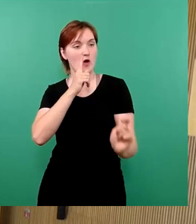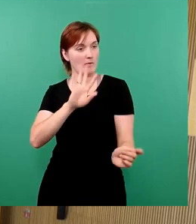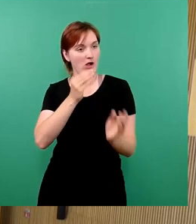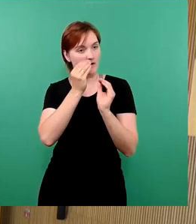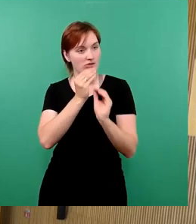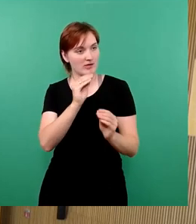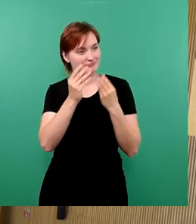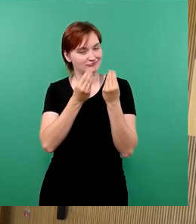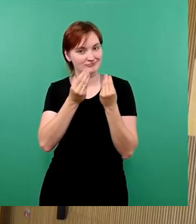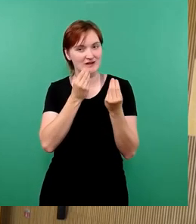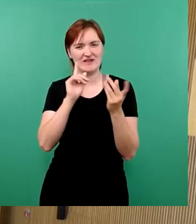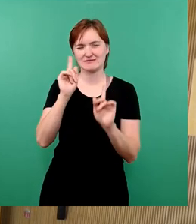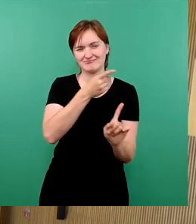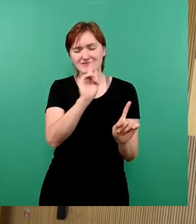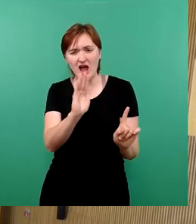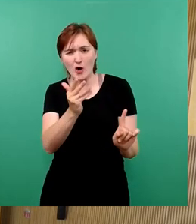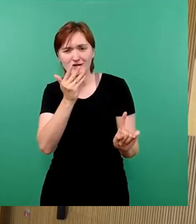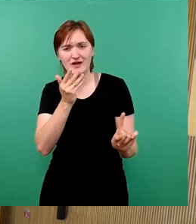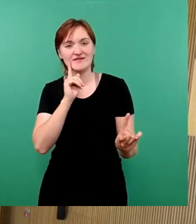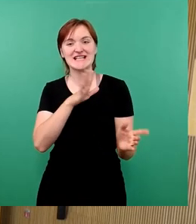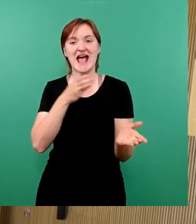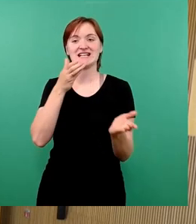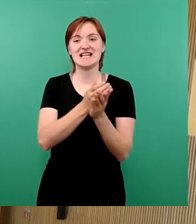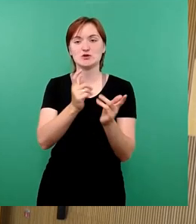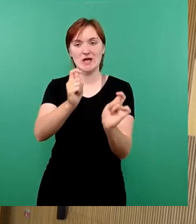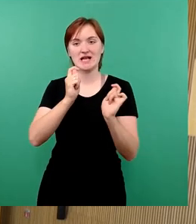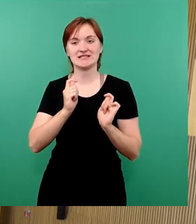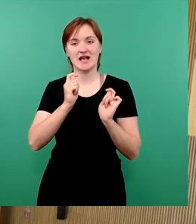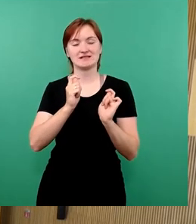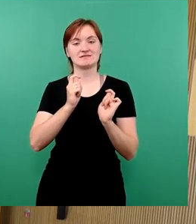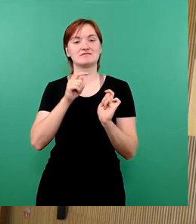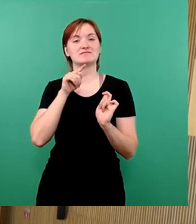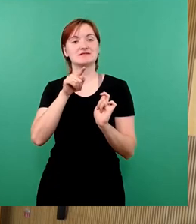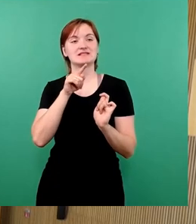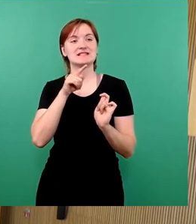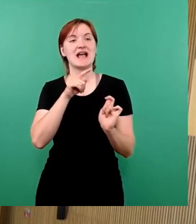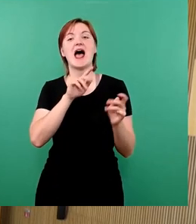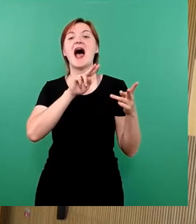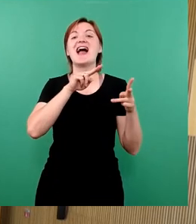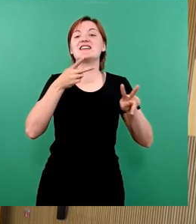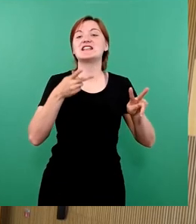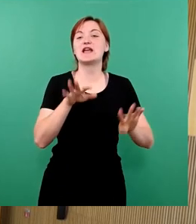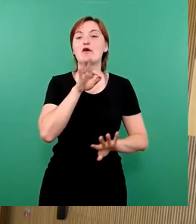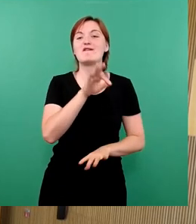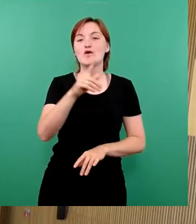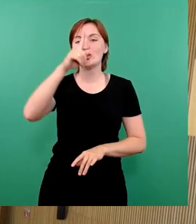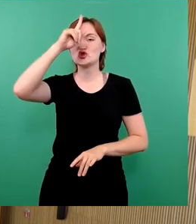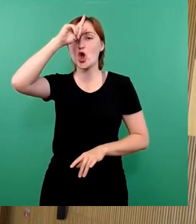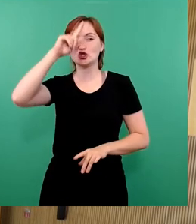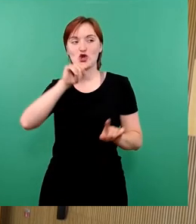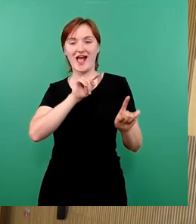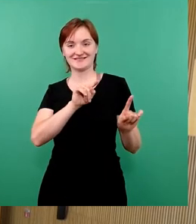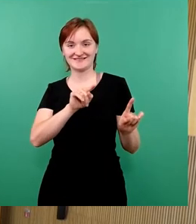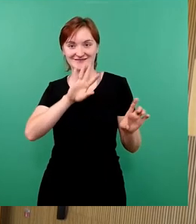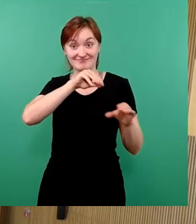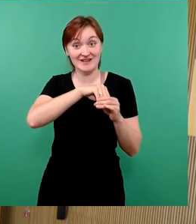aufgefallen ist, in dem Ersetzungsantrag der sogenannten Alternative für Deutschland ist ausdrücklich